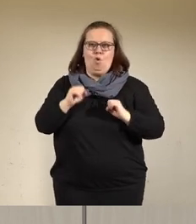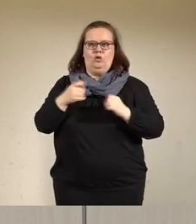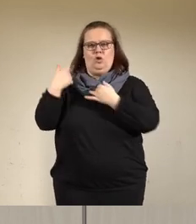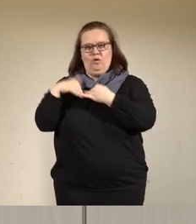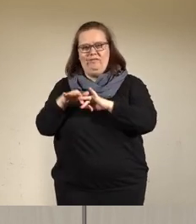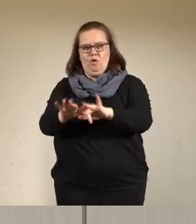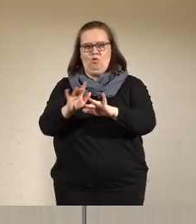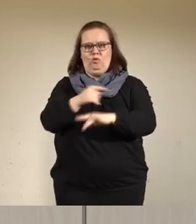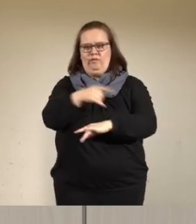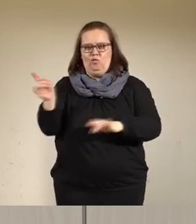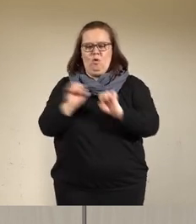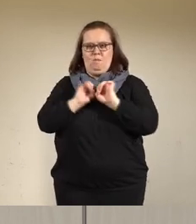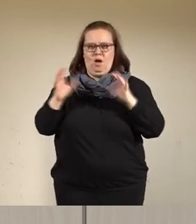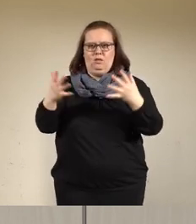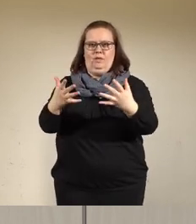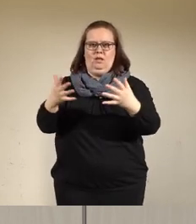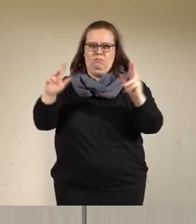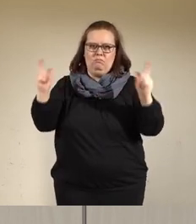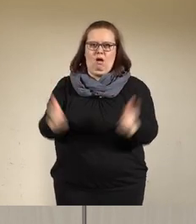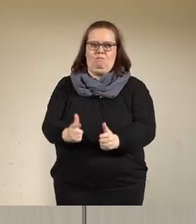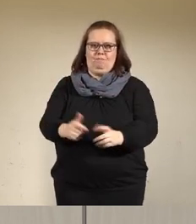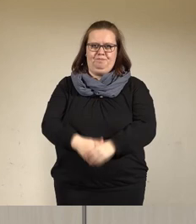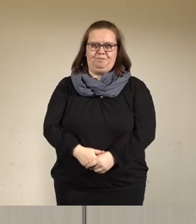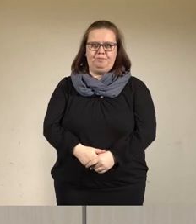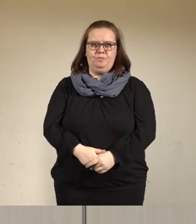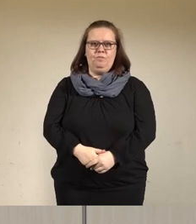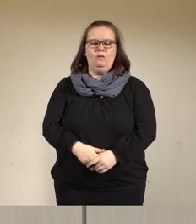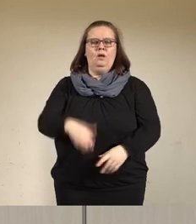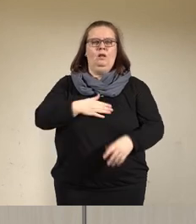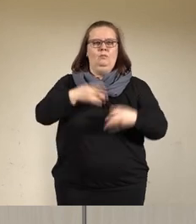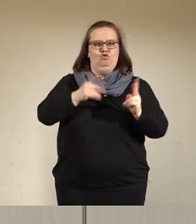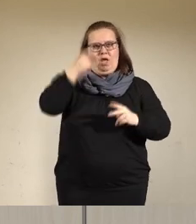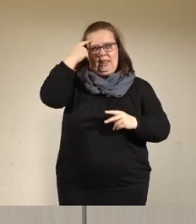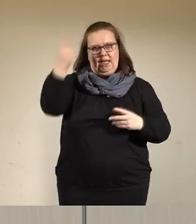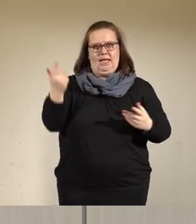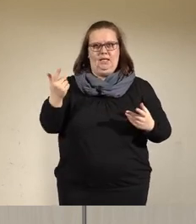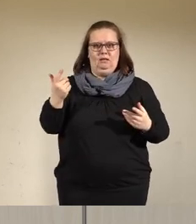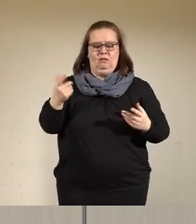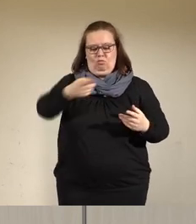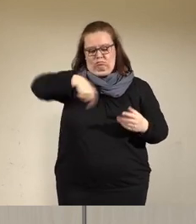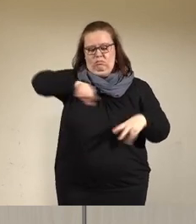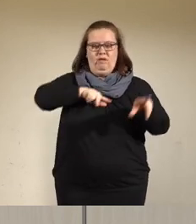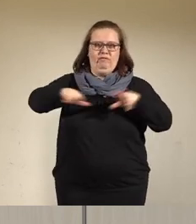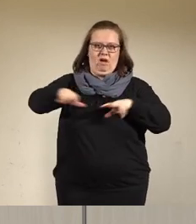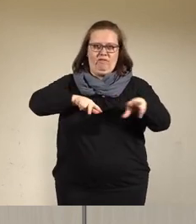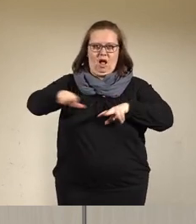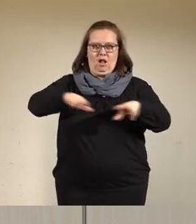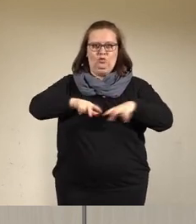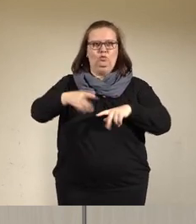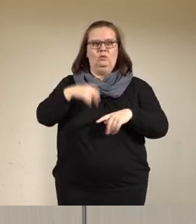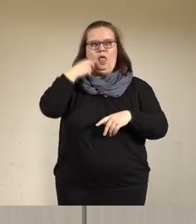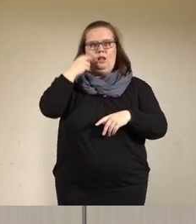Wirkung für das Pandemie-Geschehen. Verehrte Stadträtinnen und Stadträte, wir als Verwaltung werden Sie über den